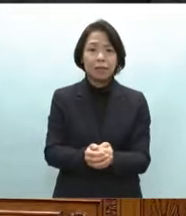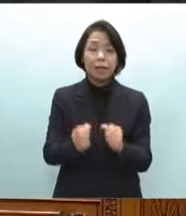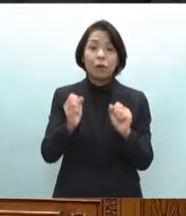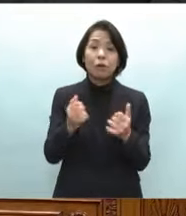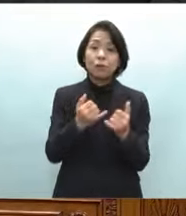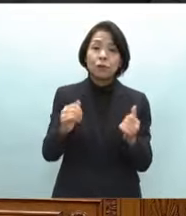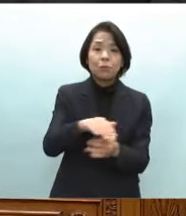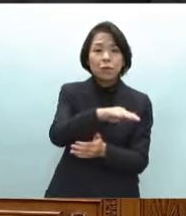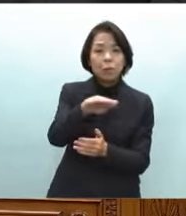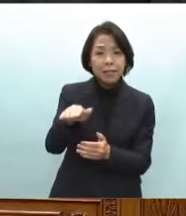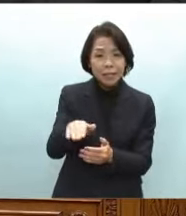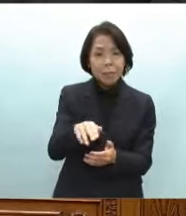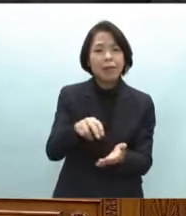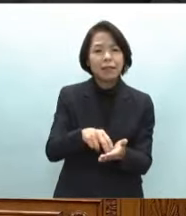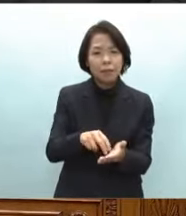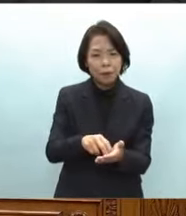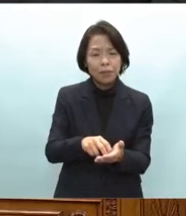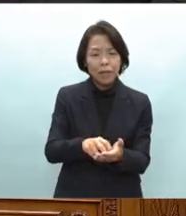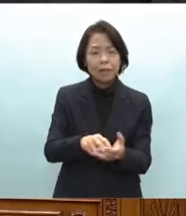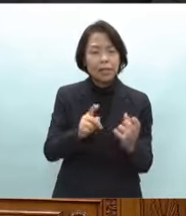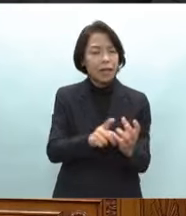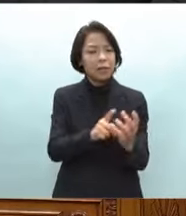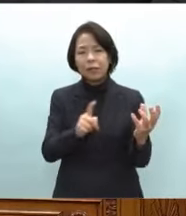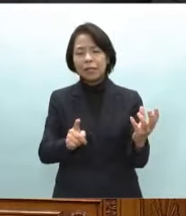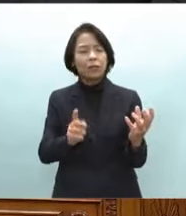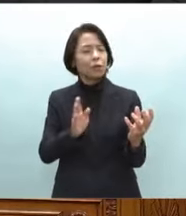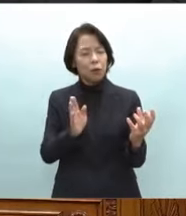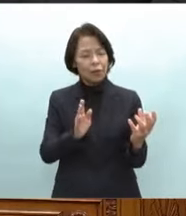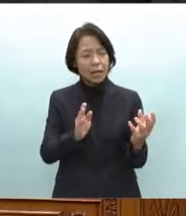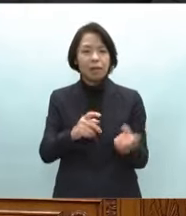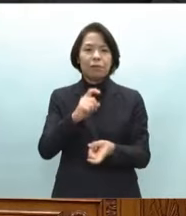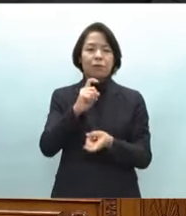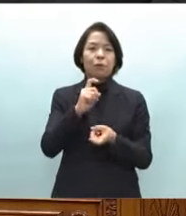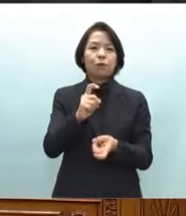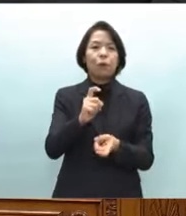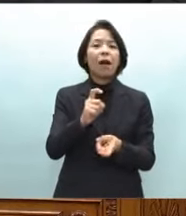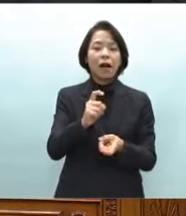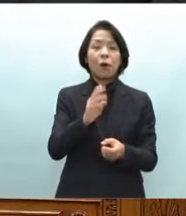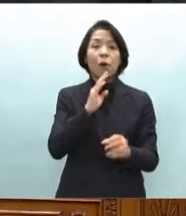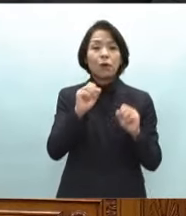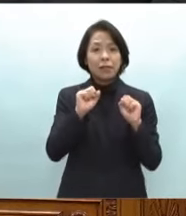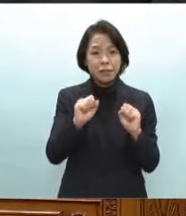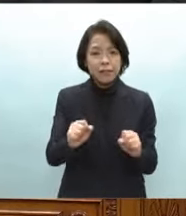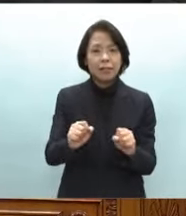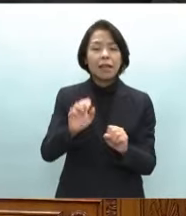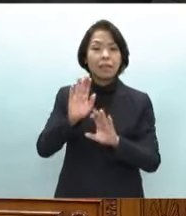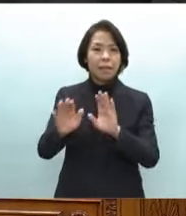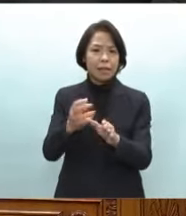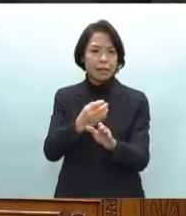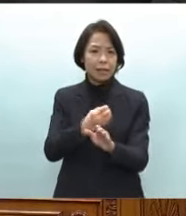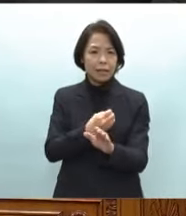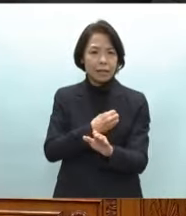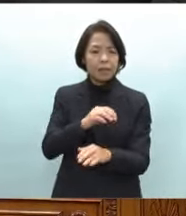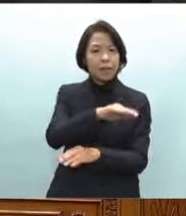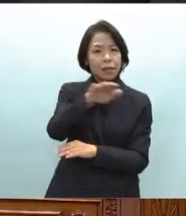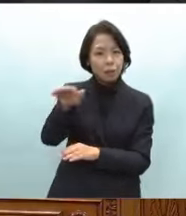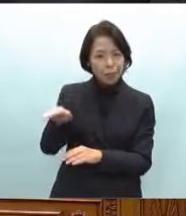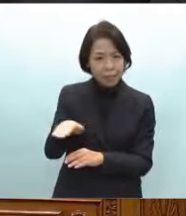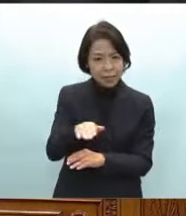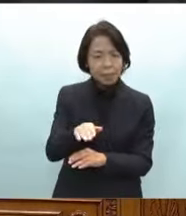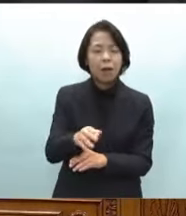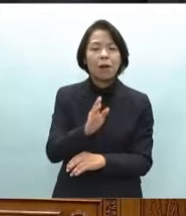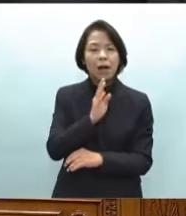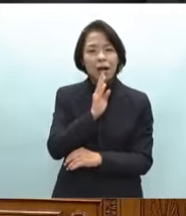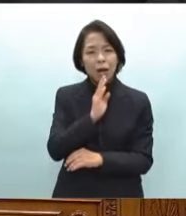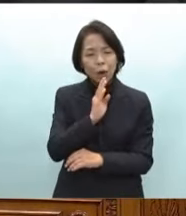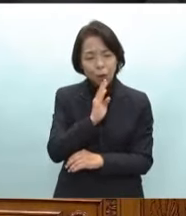々にとって誰一人取り残さないという言葉を身をもって実践した自衛官の皆様は温かく頼も